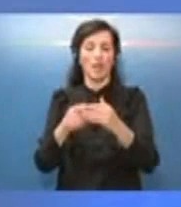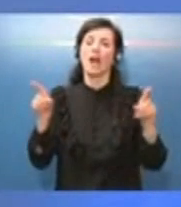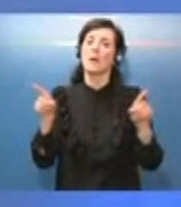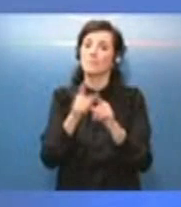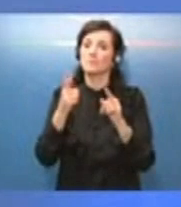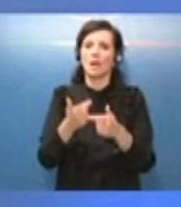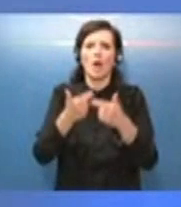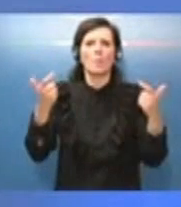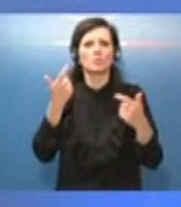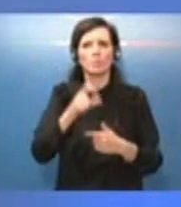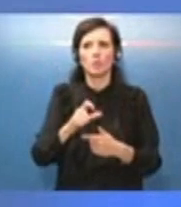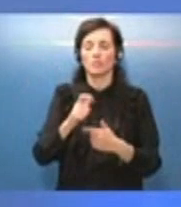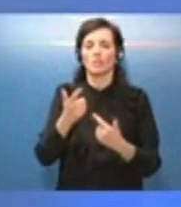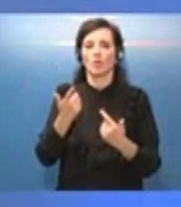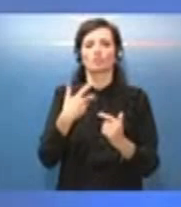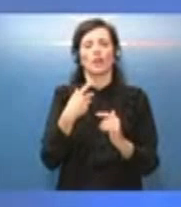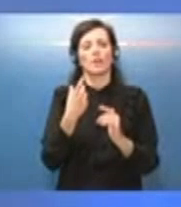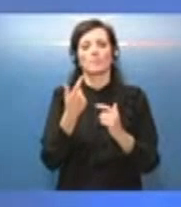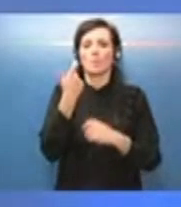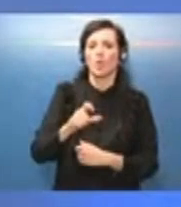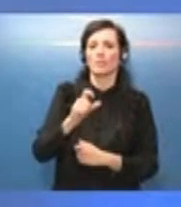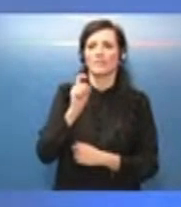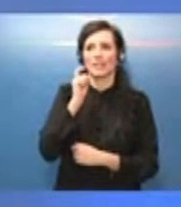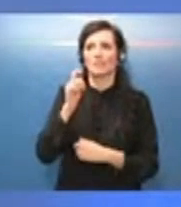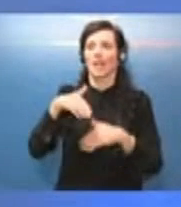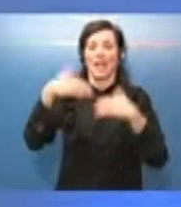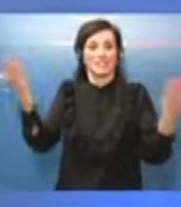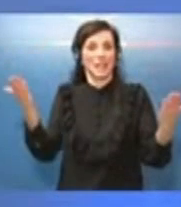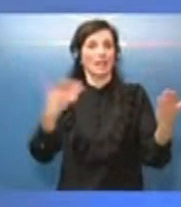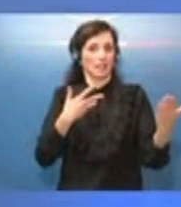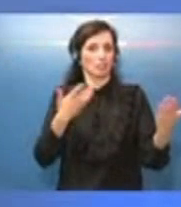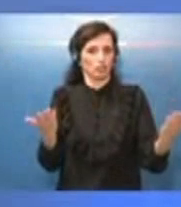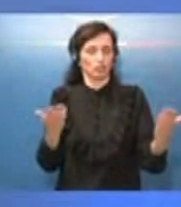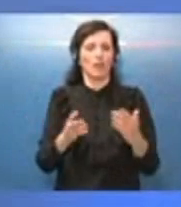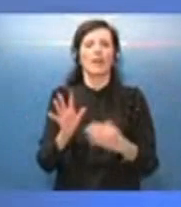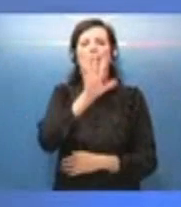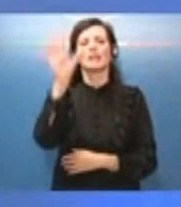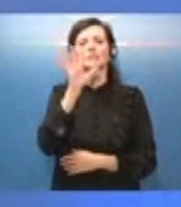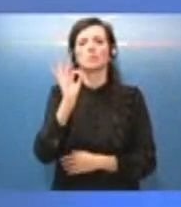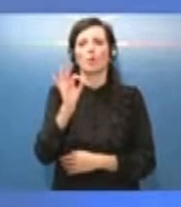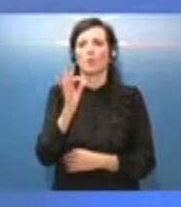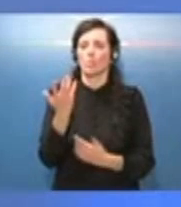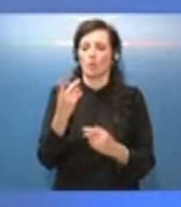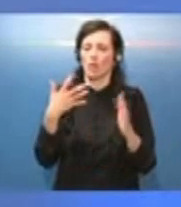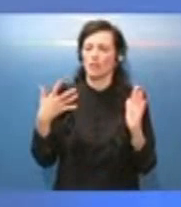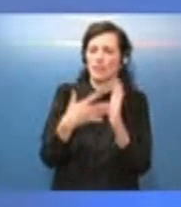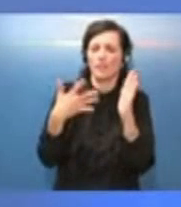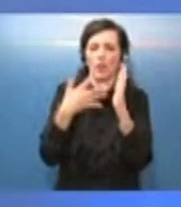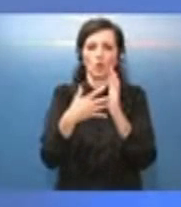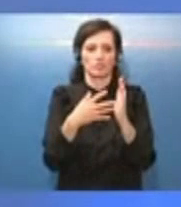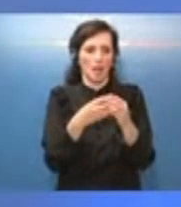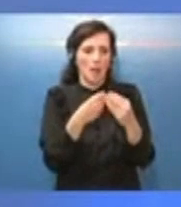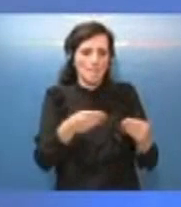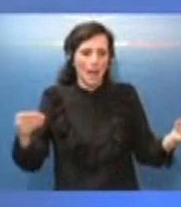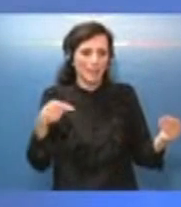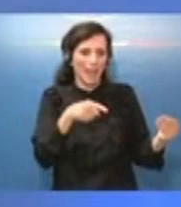molto da fattori esterni, quali la, come dire, la difficoltà di approvvigionamento di alcune materie prime